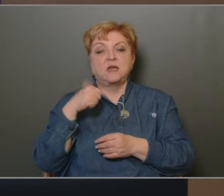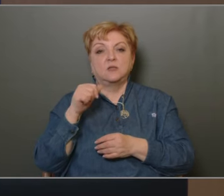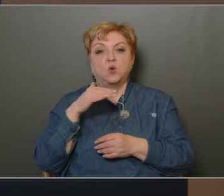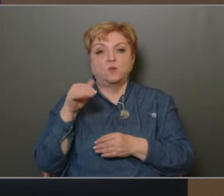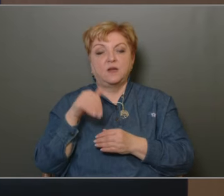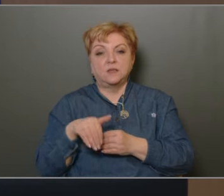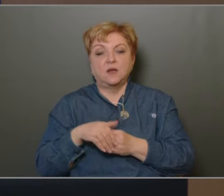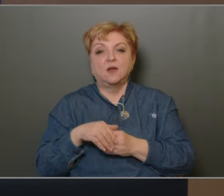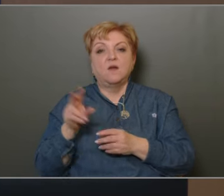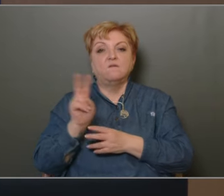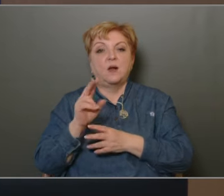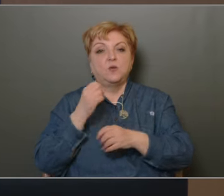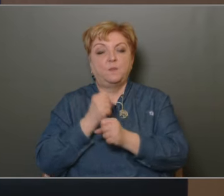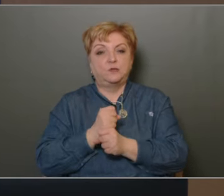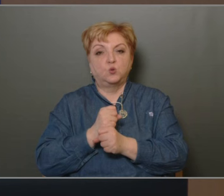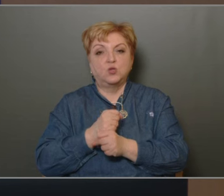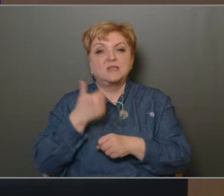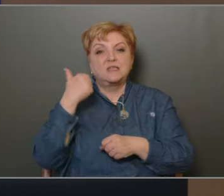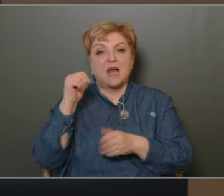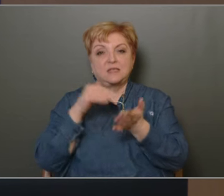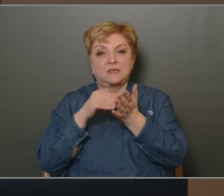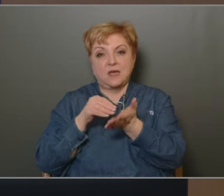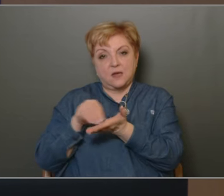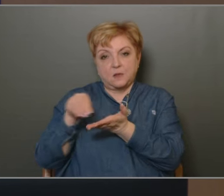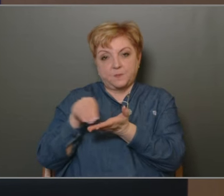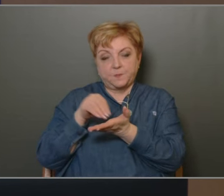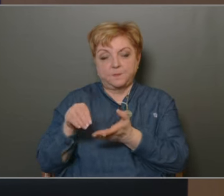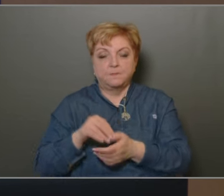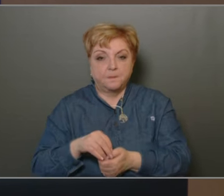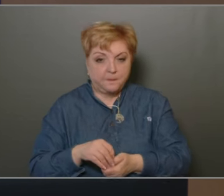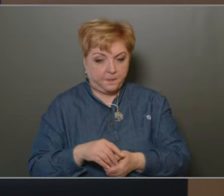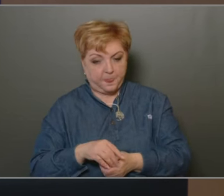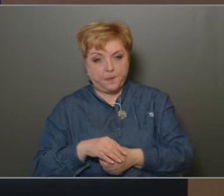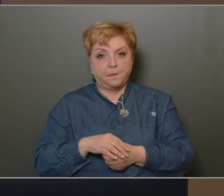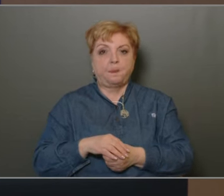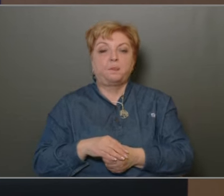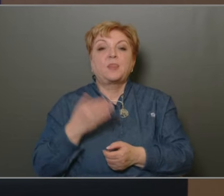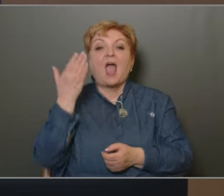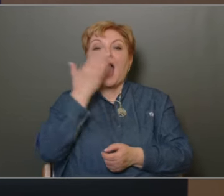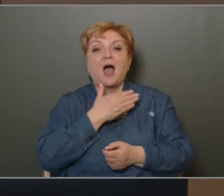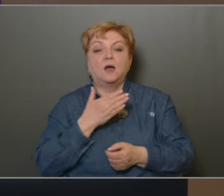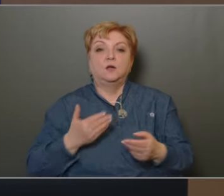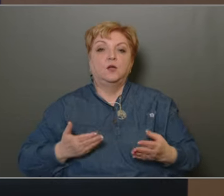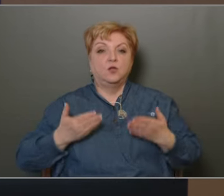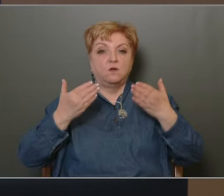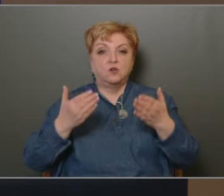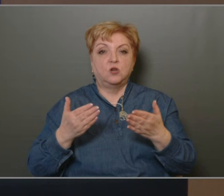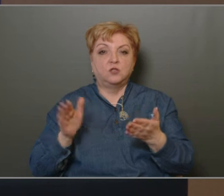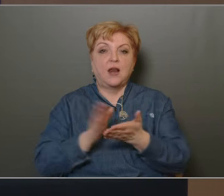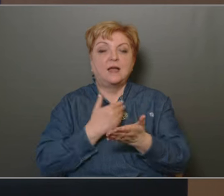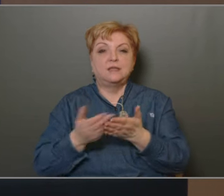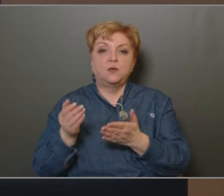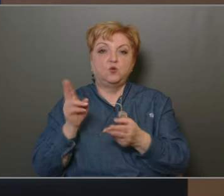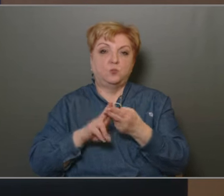az elnöknek és a felügyelőbizottság tagjának 100. ezer forint összegben állapítja meg. A H határozati javaslatról egyszerű